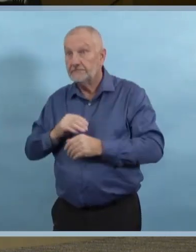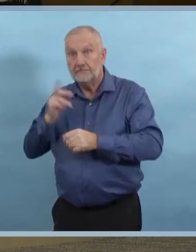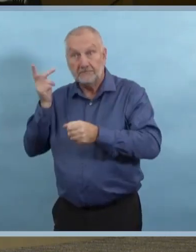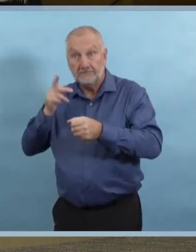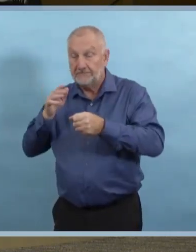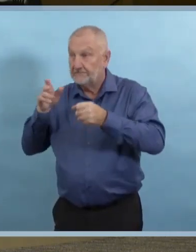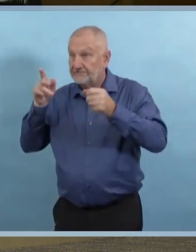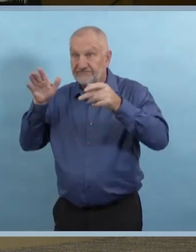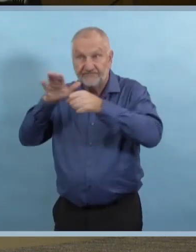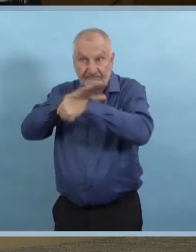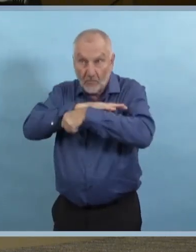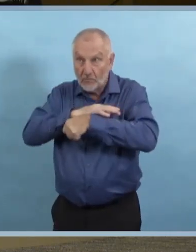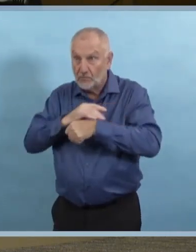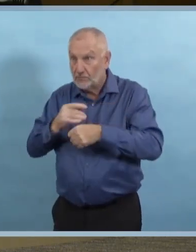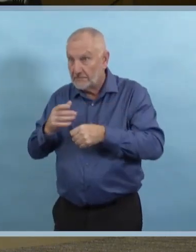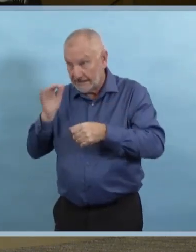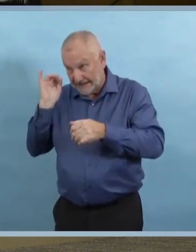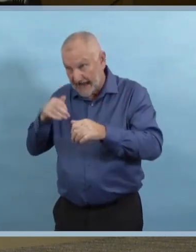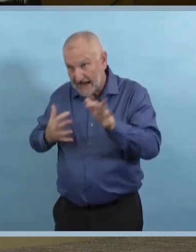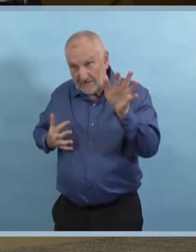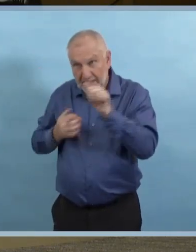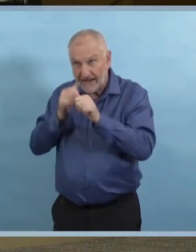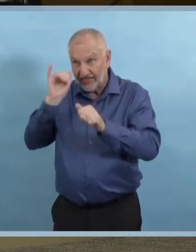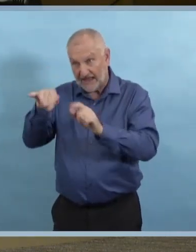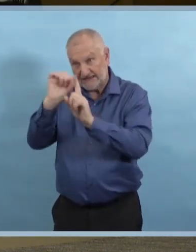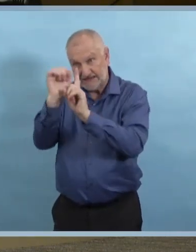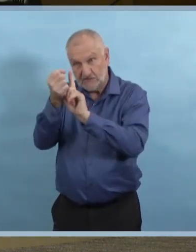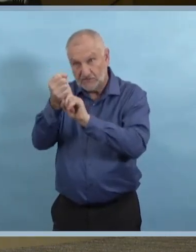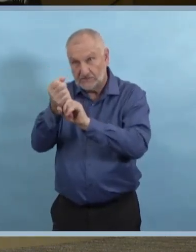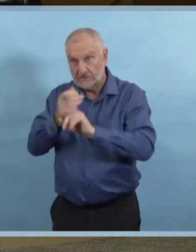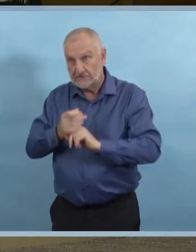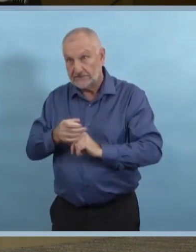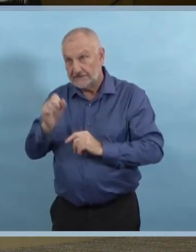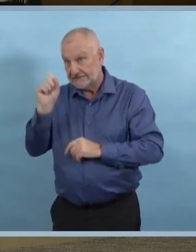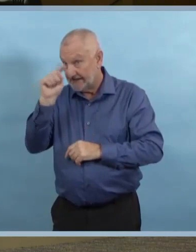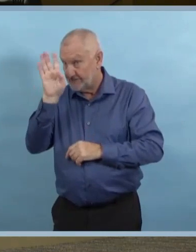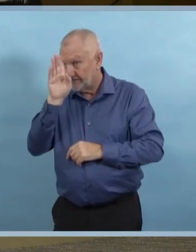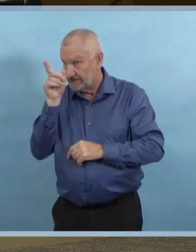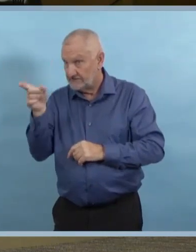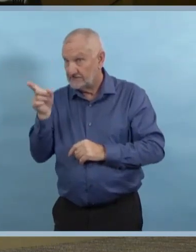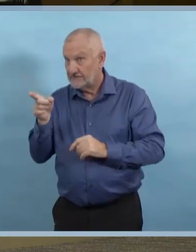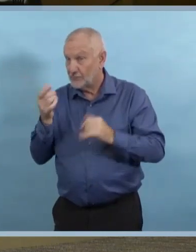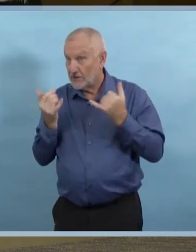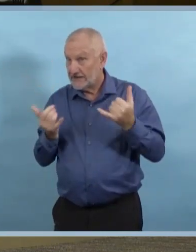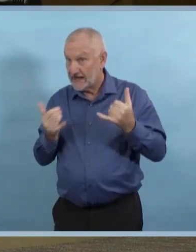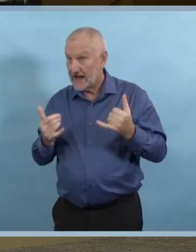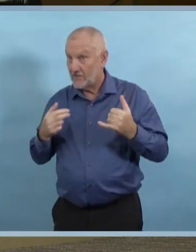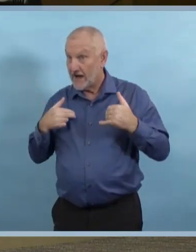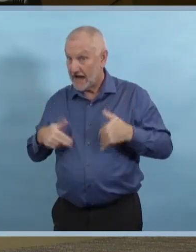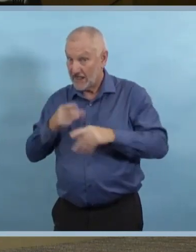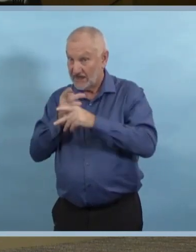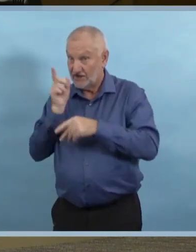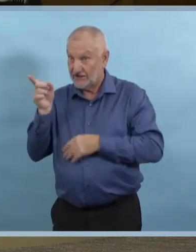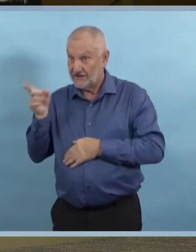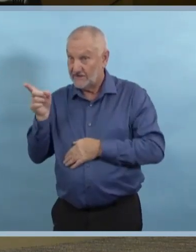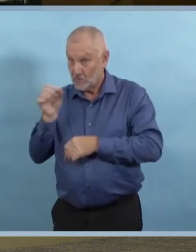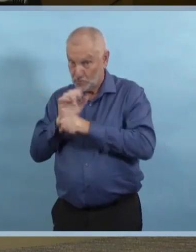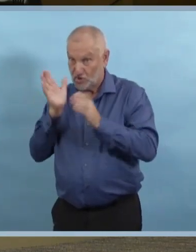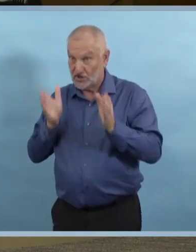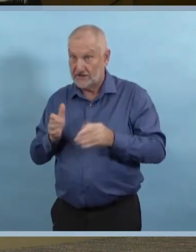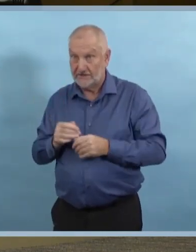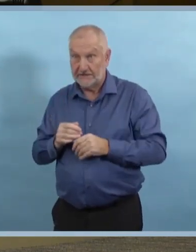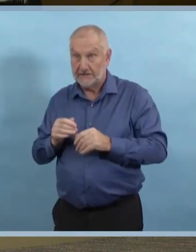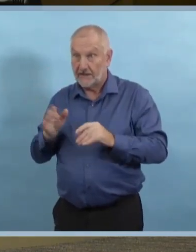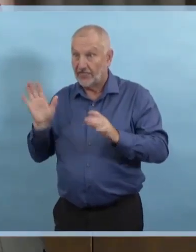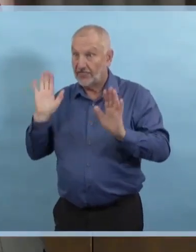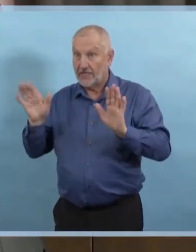travailleurs de la santé qui disent qu'ils ne peuvent plus continuer longtemps comme ça? Certainement, les sites où il y a eu une